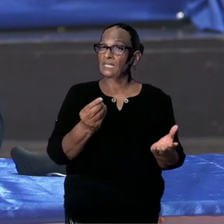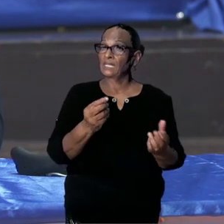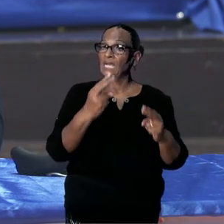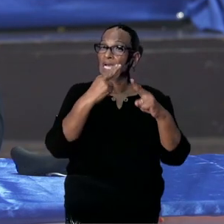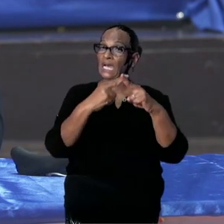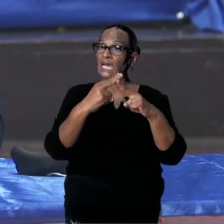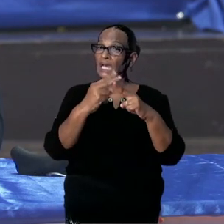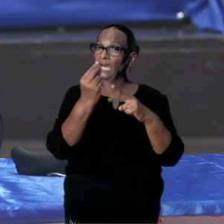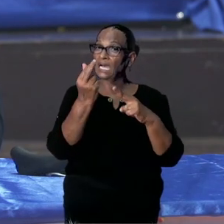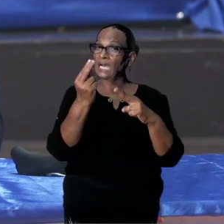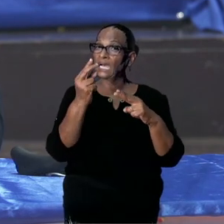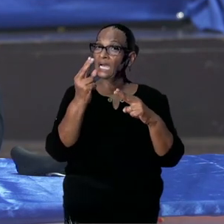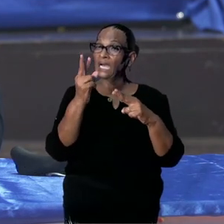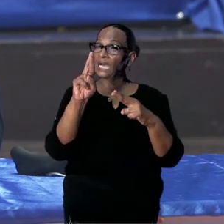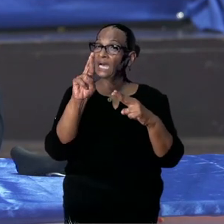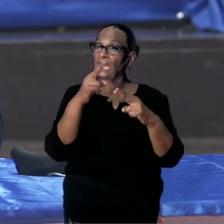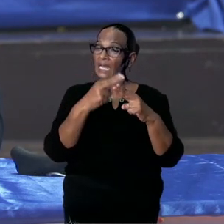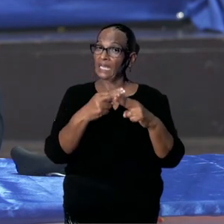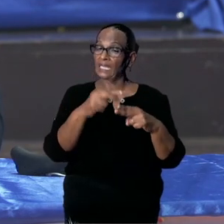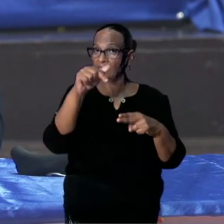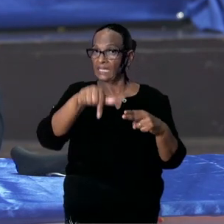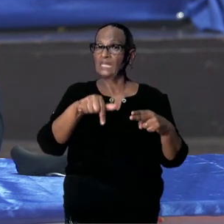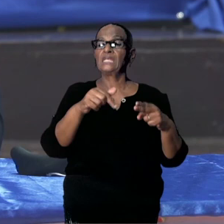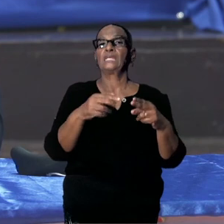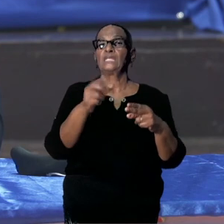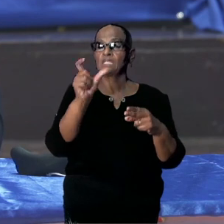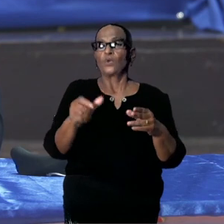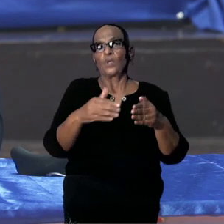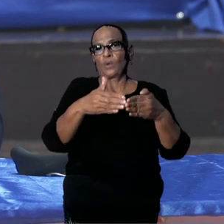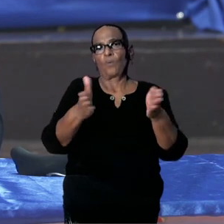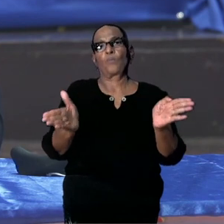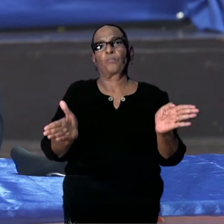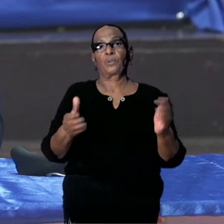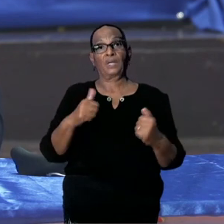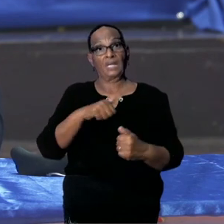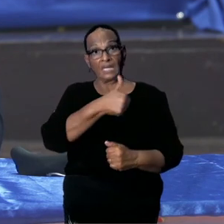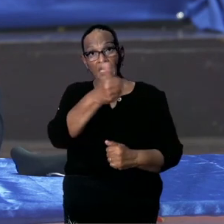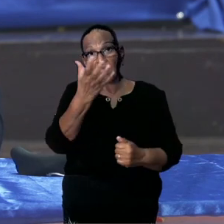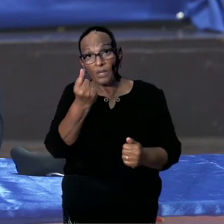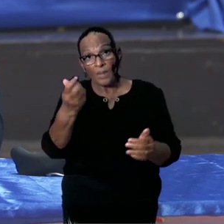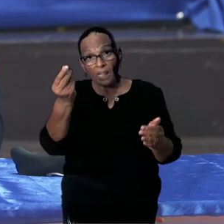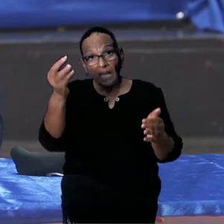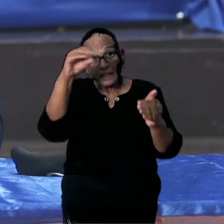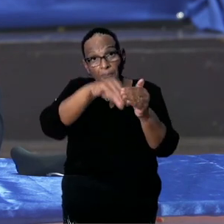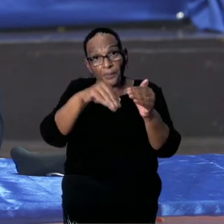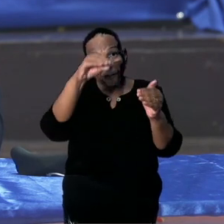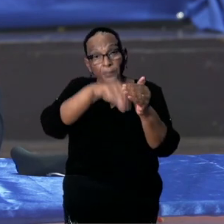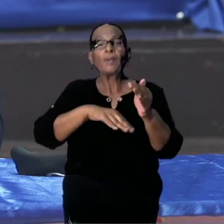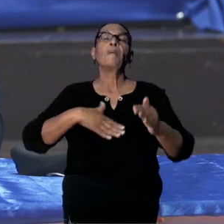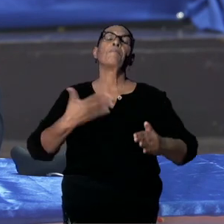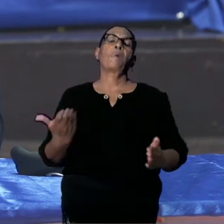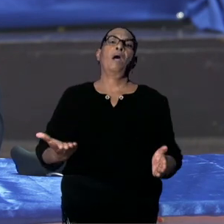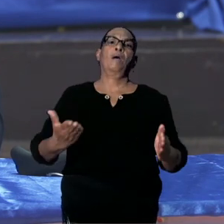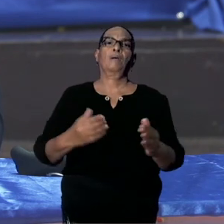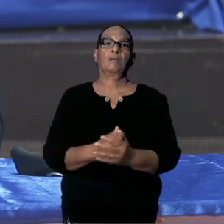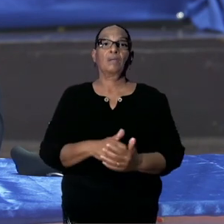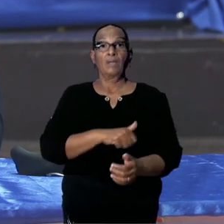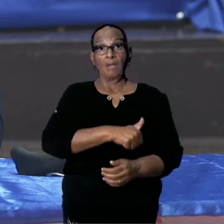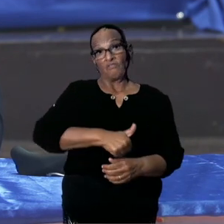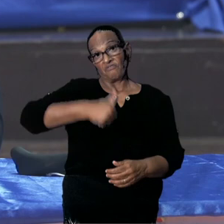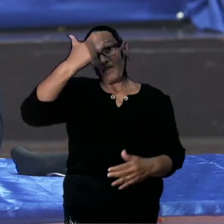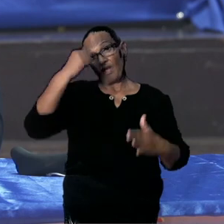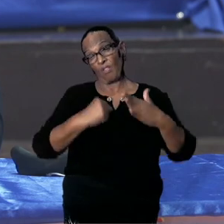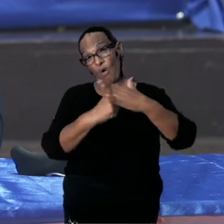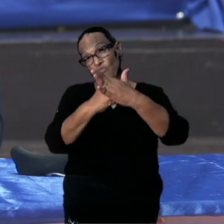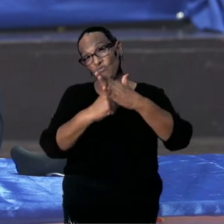geopend. En dat zal dienen als voor ieder die daar een bijdrage in wil leveren. We hebben heel veel ondersteuning gehad